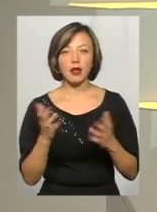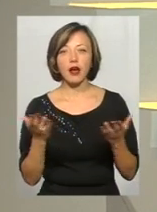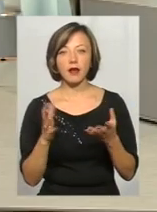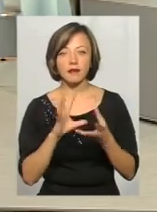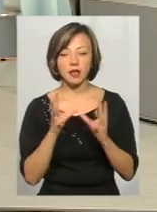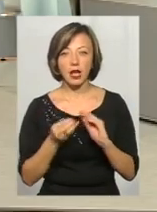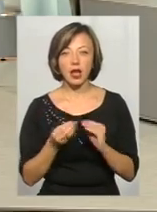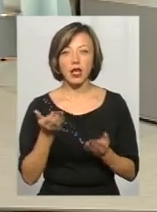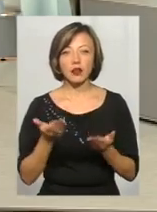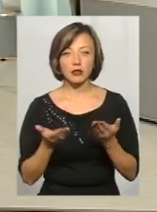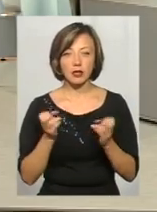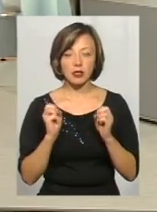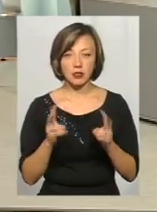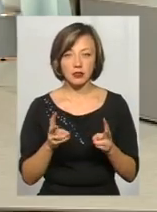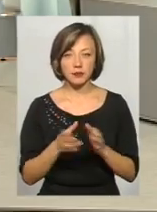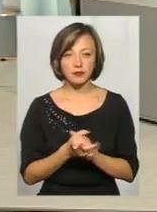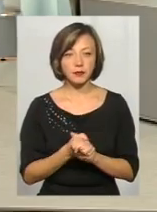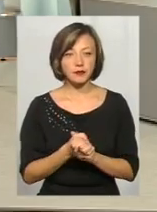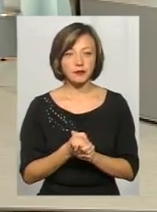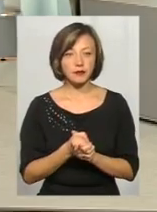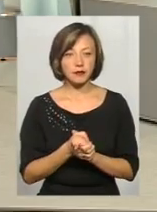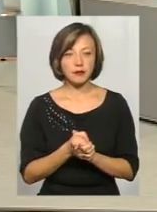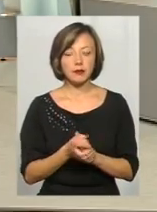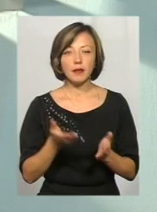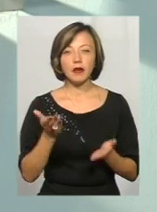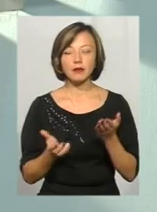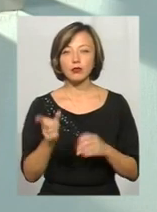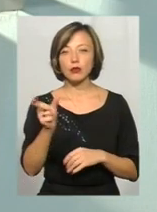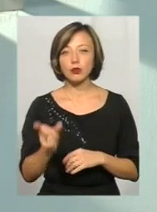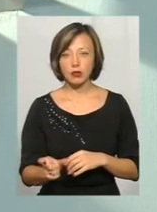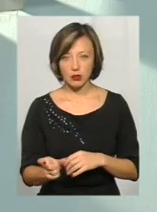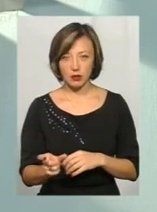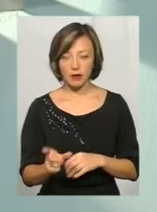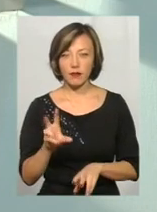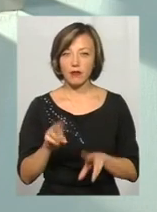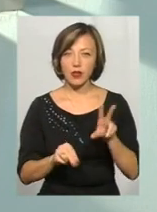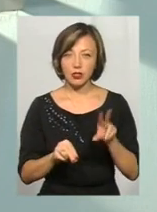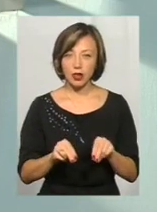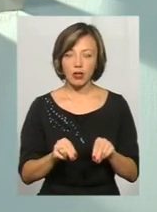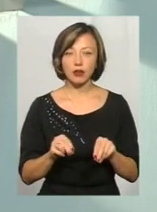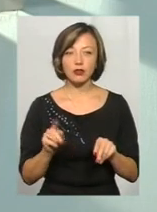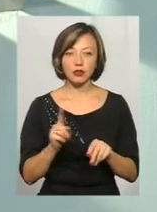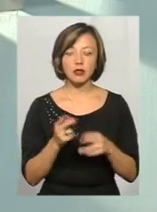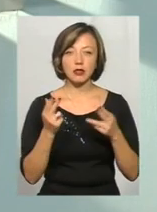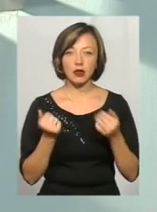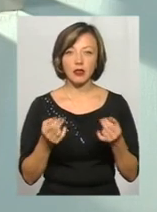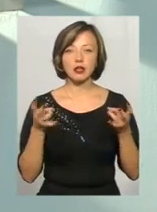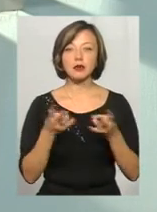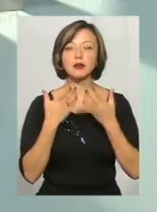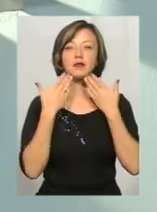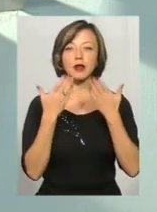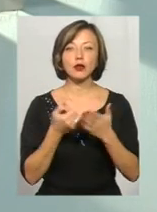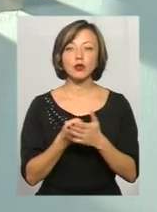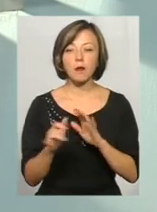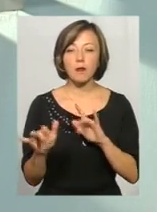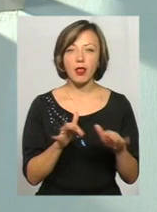ризики входять, які ризики не входять? Якщо людина вважає, що це так, треба звертатися до